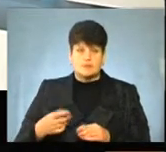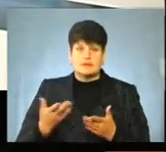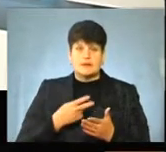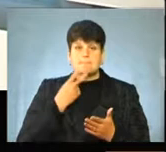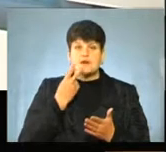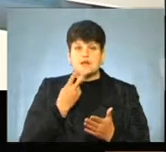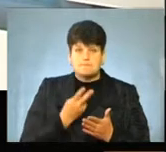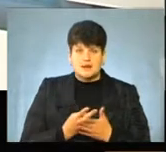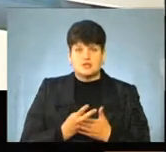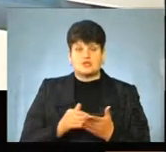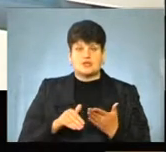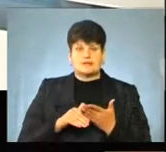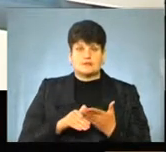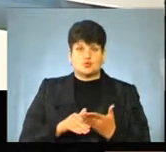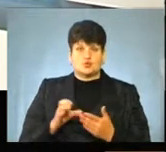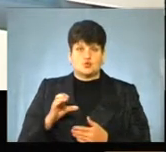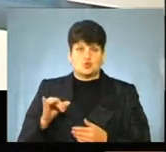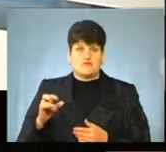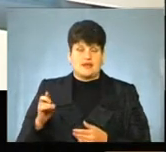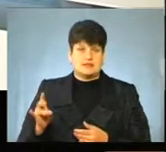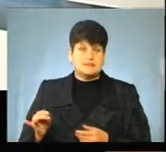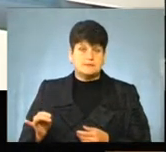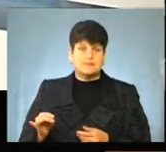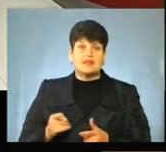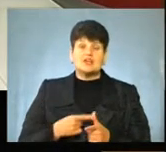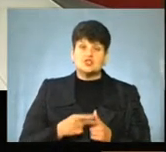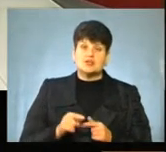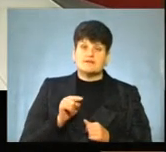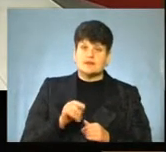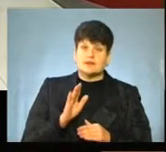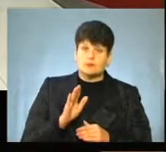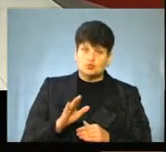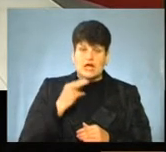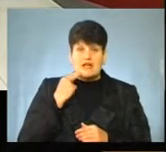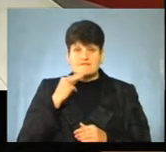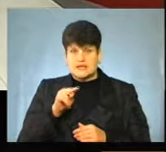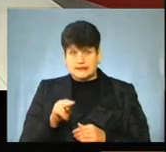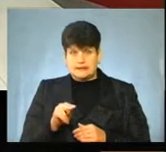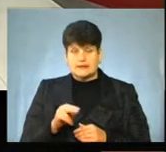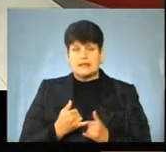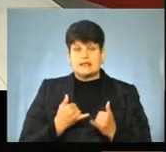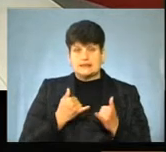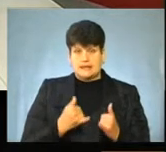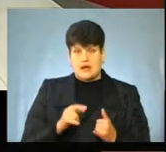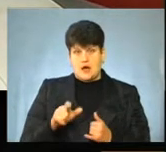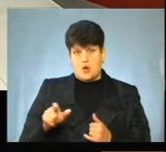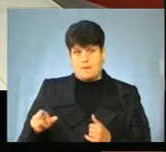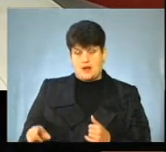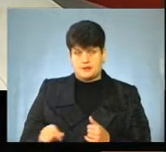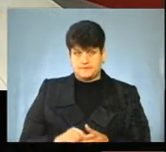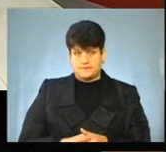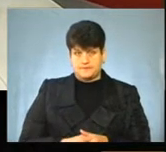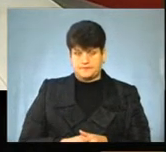субвенцією, і чи він буде ефективний для самої громади.